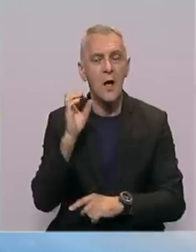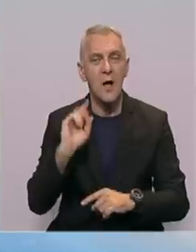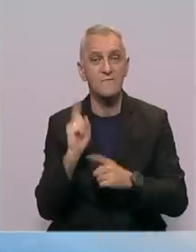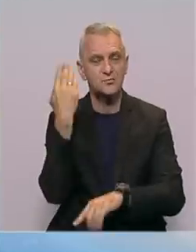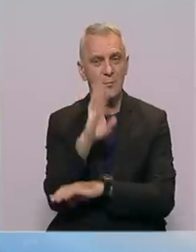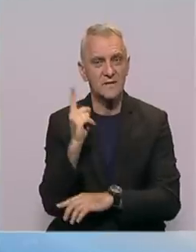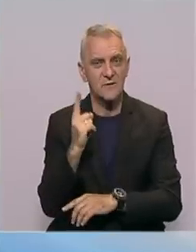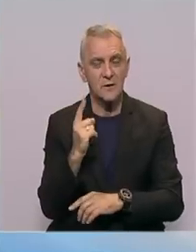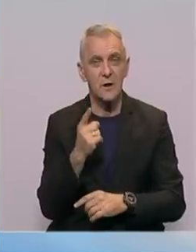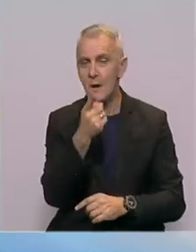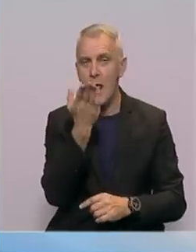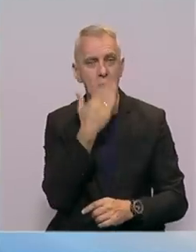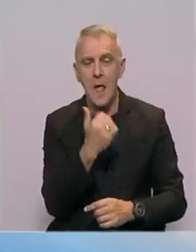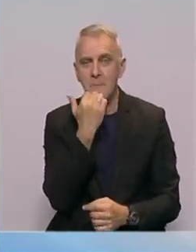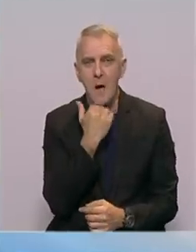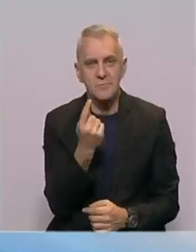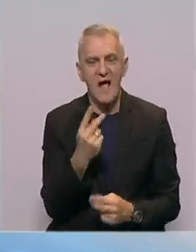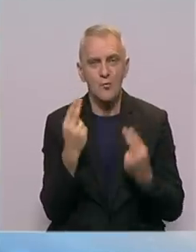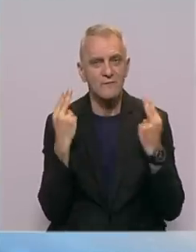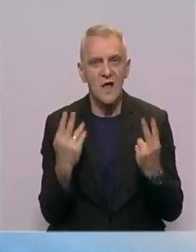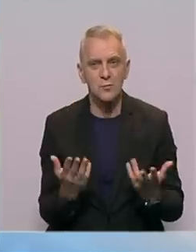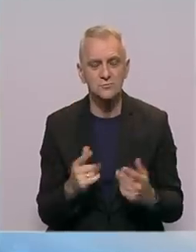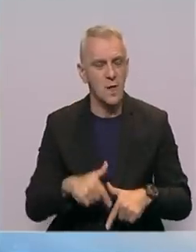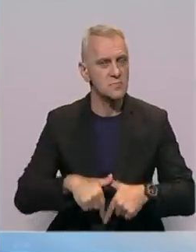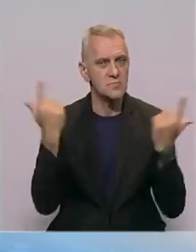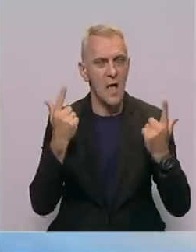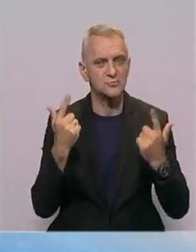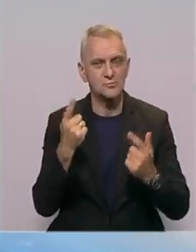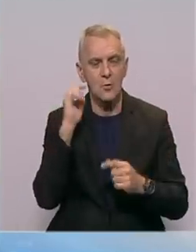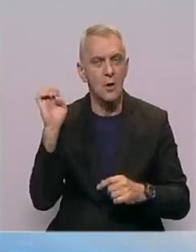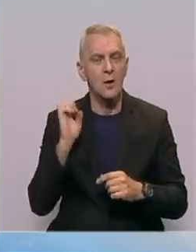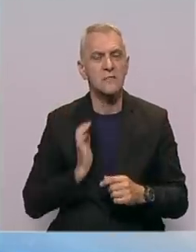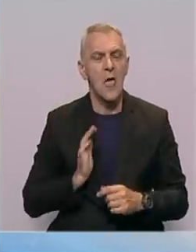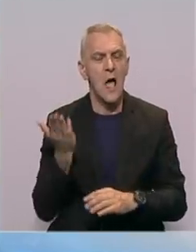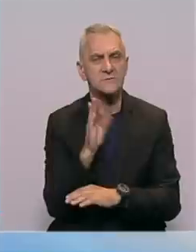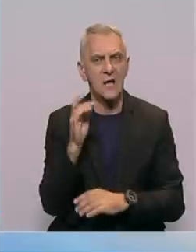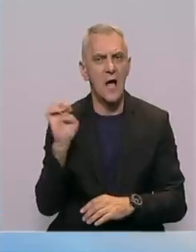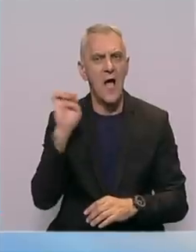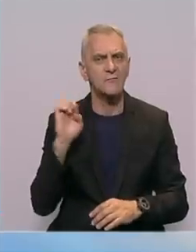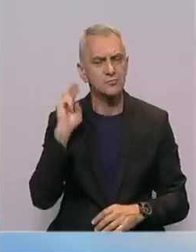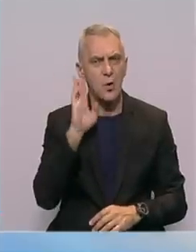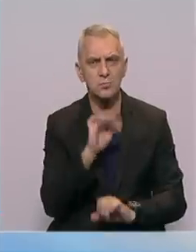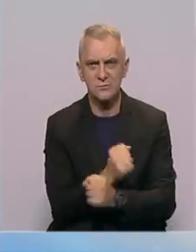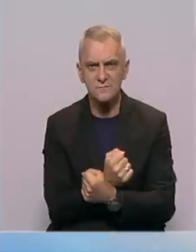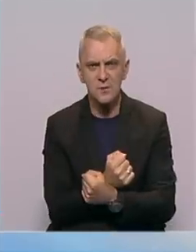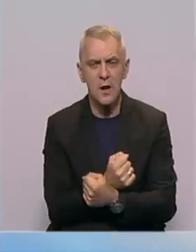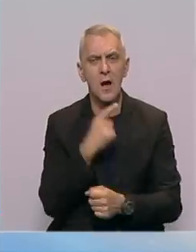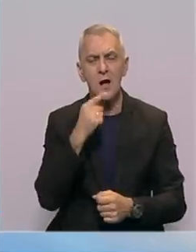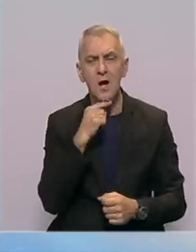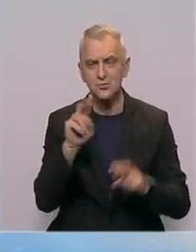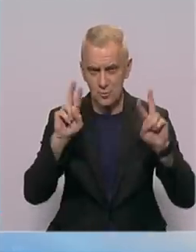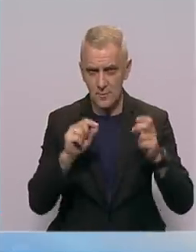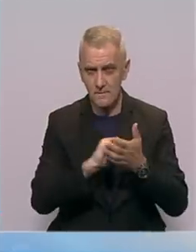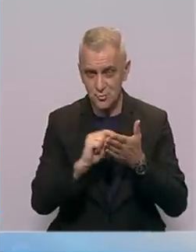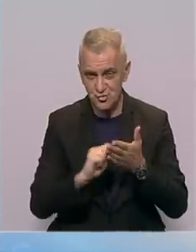predstavnika, nema pravnu vrijednost, jasna je reakcija delegacije Evropske unije u BiH. U reakciji delegacije se